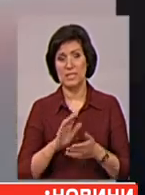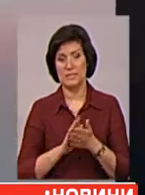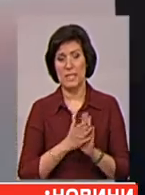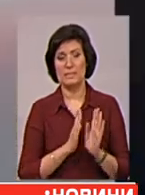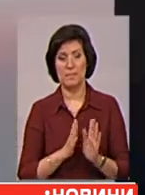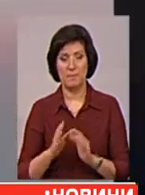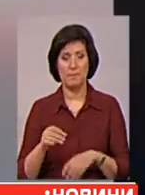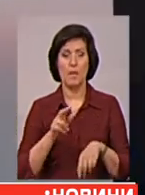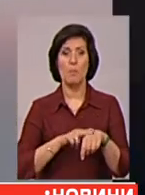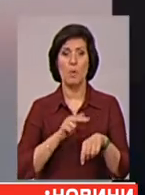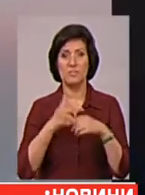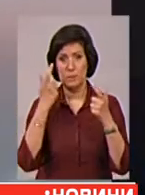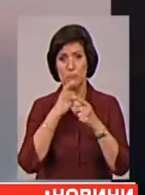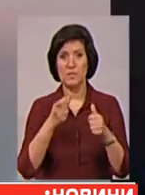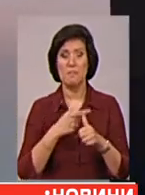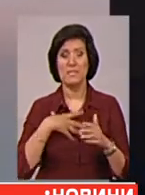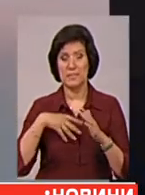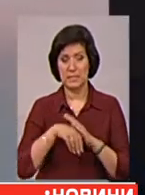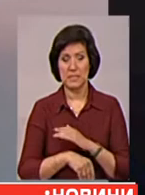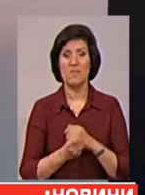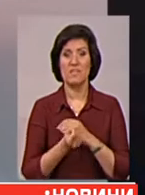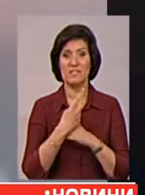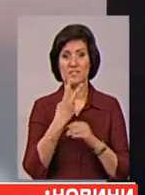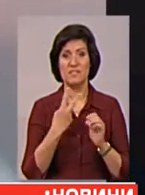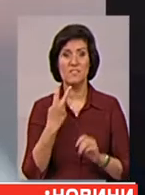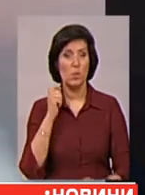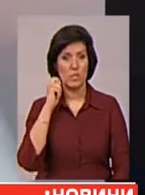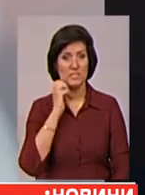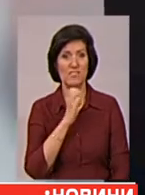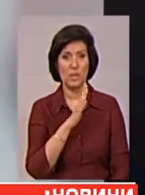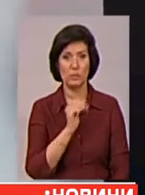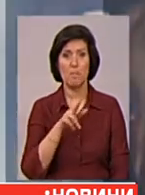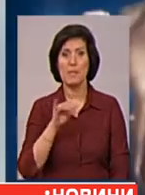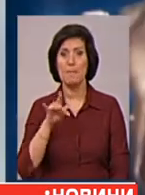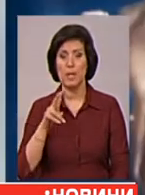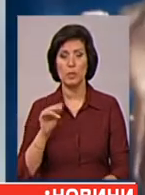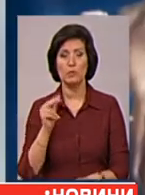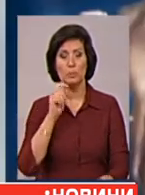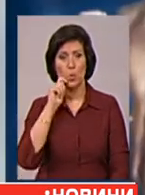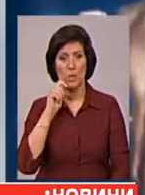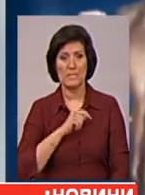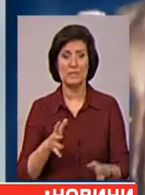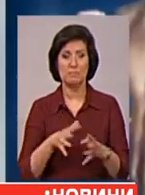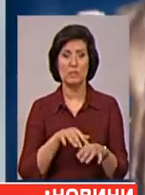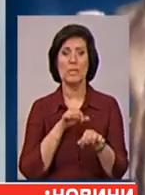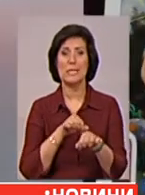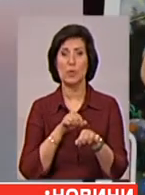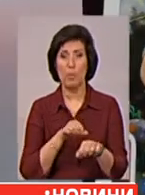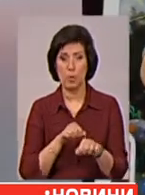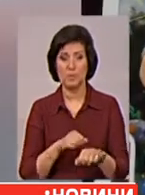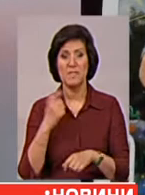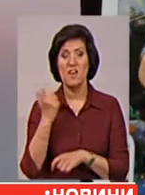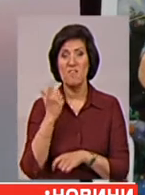стабільний. Поліція вже повідомила ім'я загиблого. Ним виявився 22-річний Святослав Пилипенко, чемпіон України зі змішаних єдиноборств.